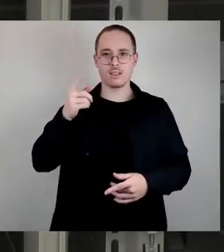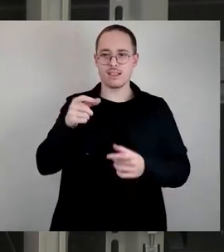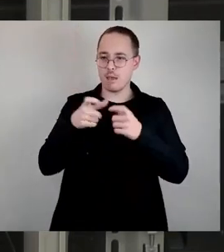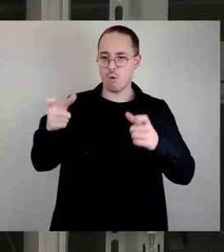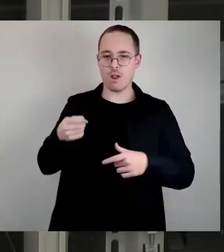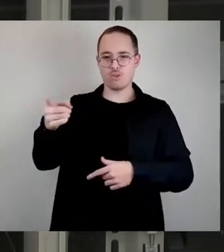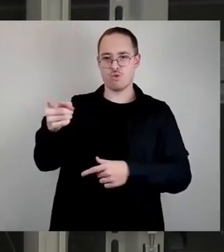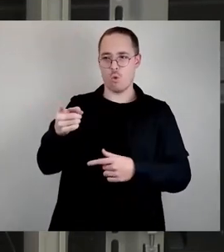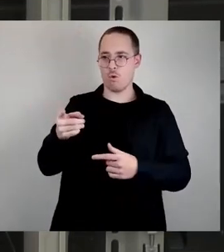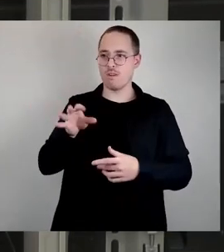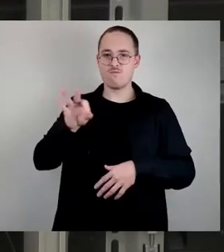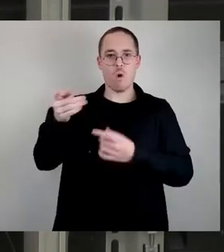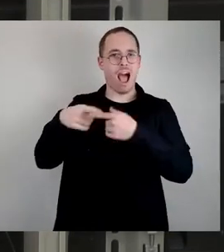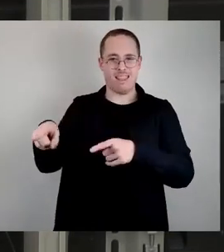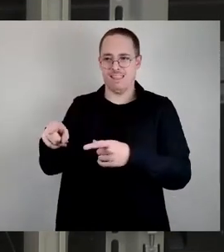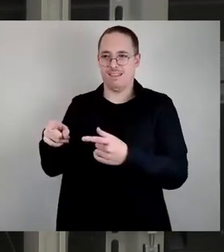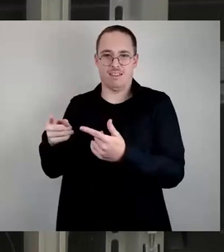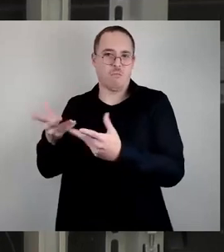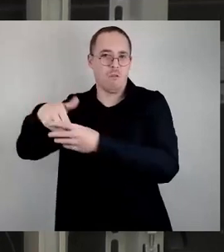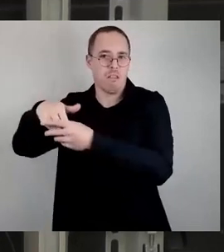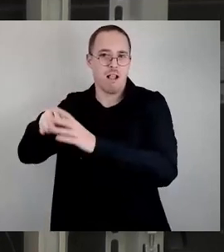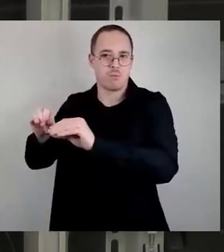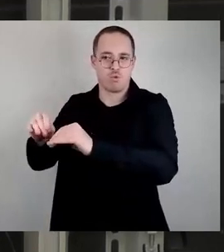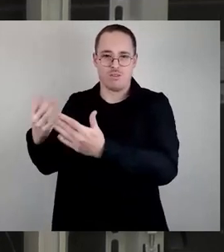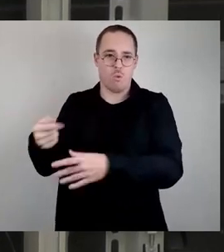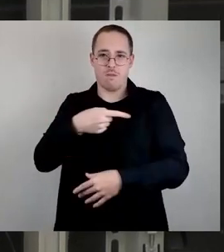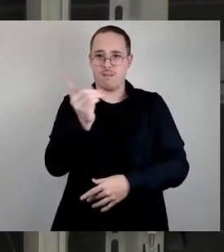noch mangelnde Plätze haben. Das war's. Danke.